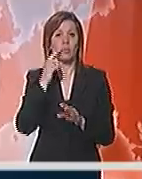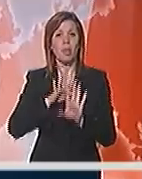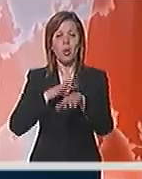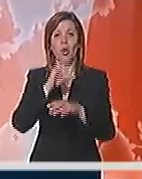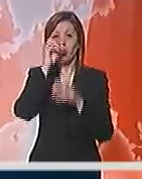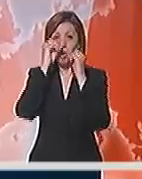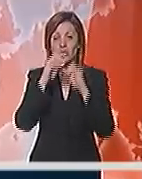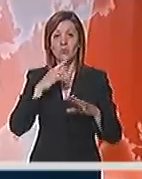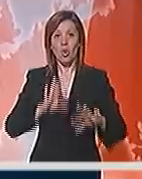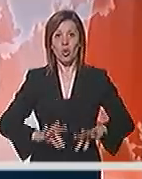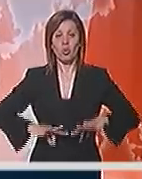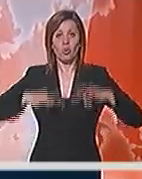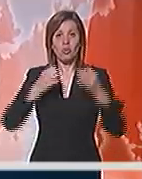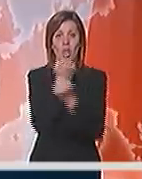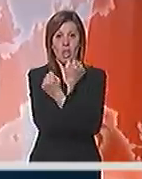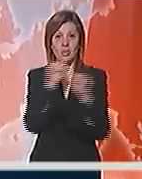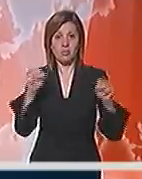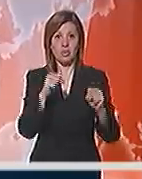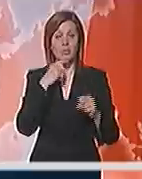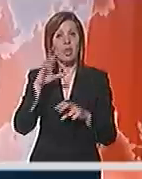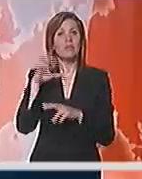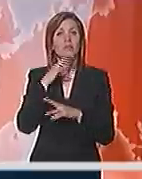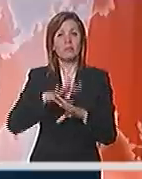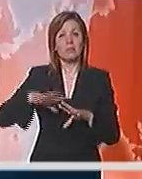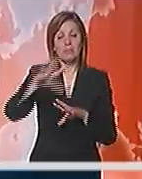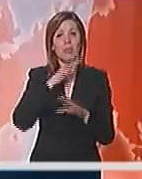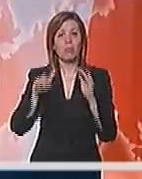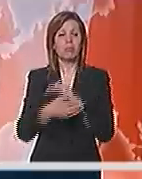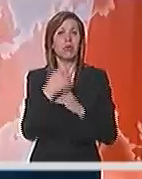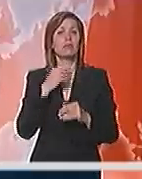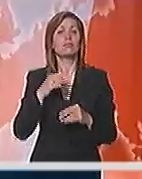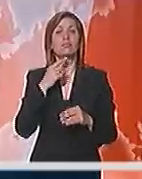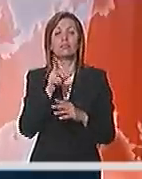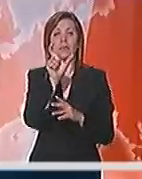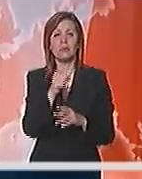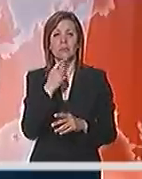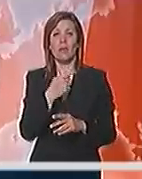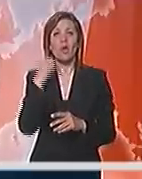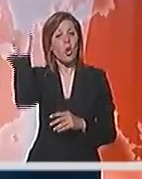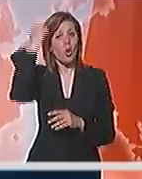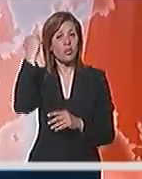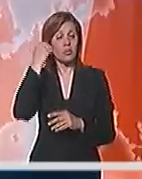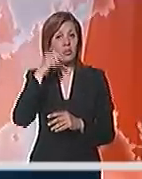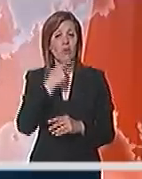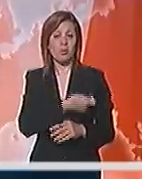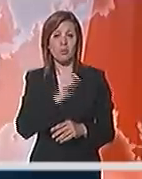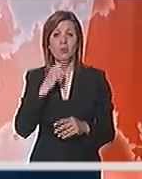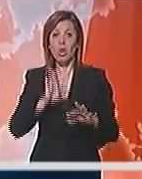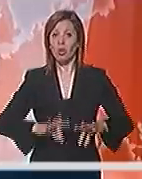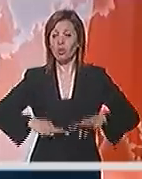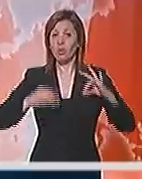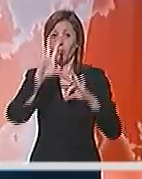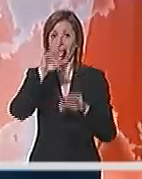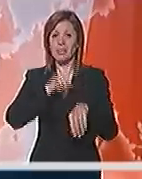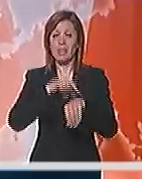oštećen je u jutrošnjoj eksploziji. Regionalni port parol Kosovske policijske službe Besim Hoti izjavio je da je jutros oko